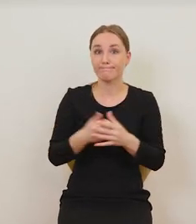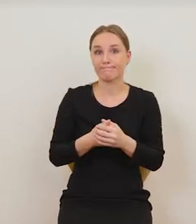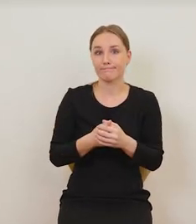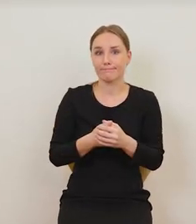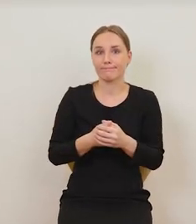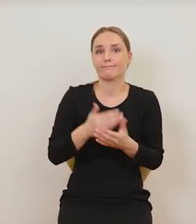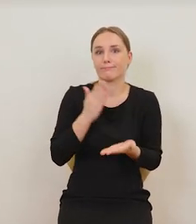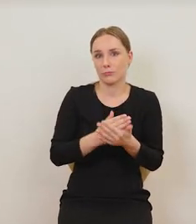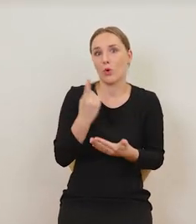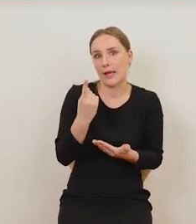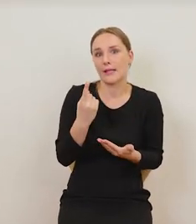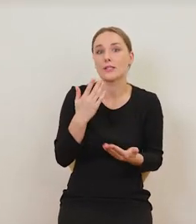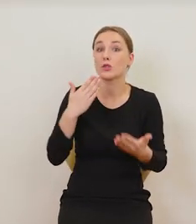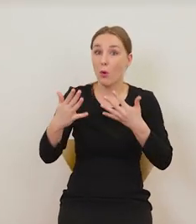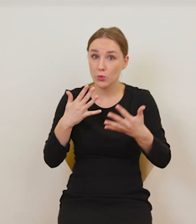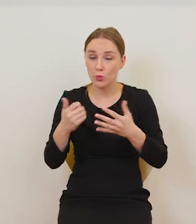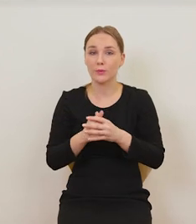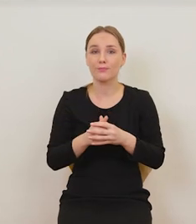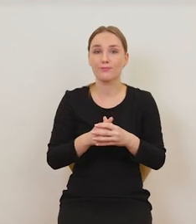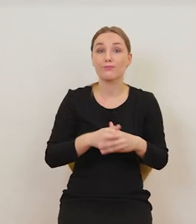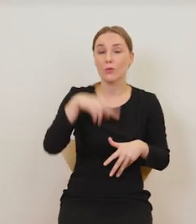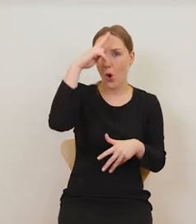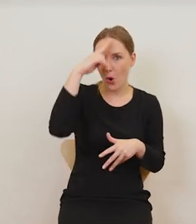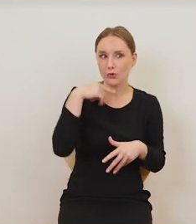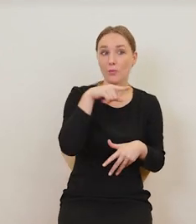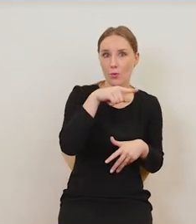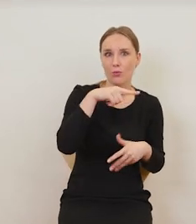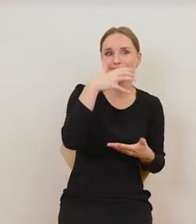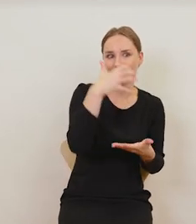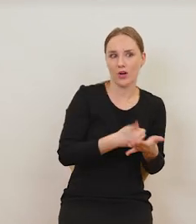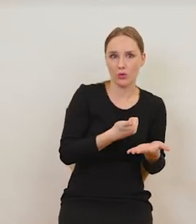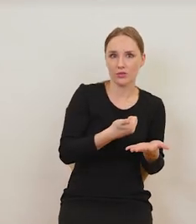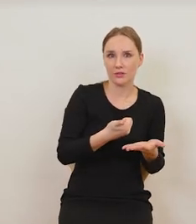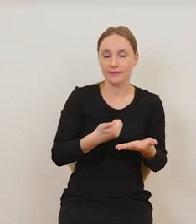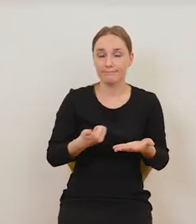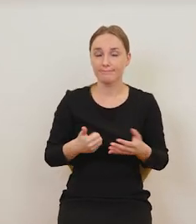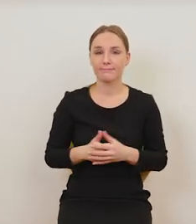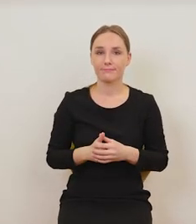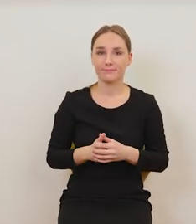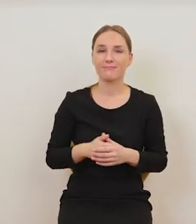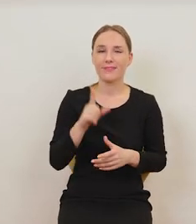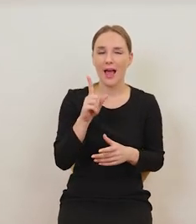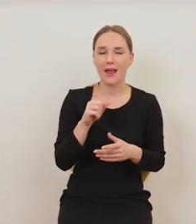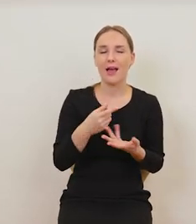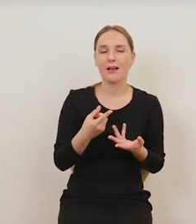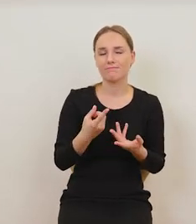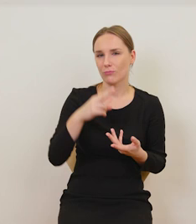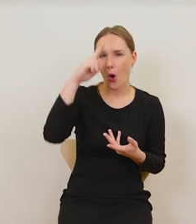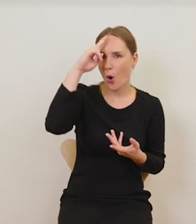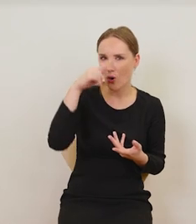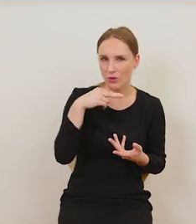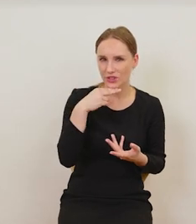skorzystać z obecności ojca. No ale ojciec oczywiście